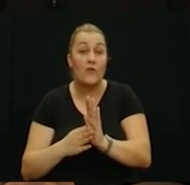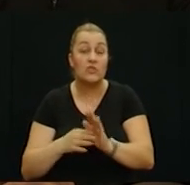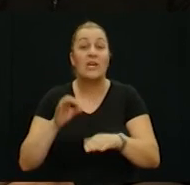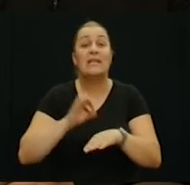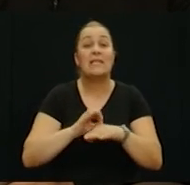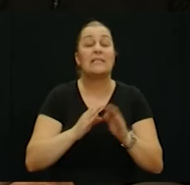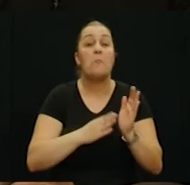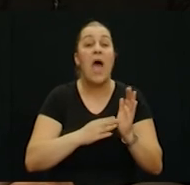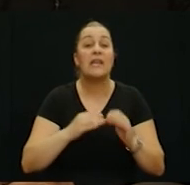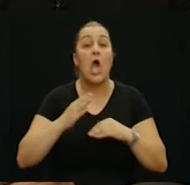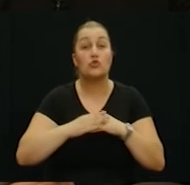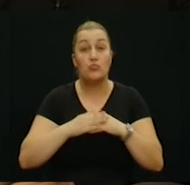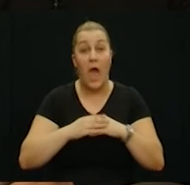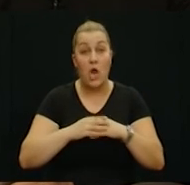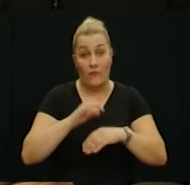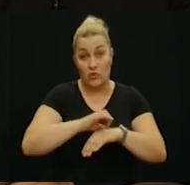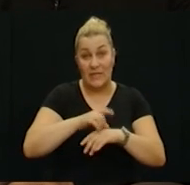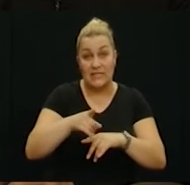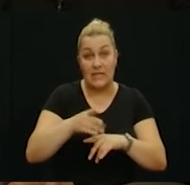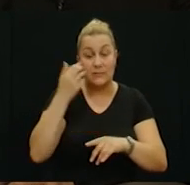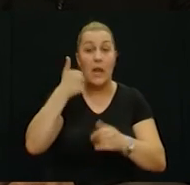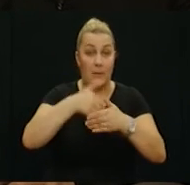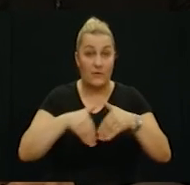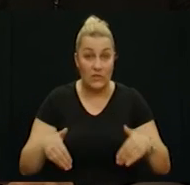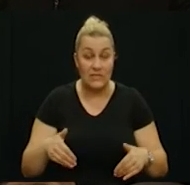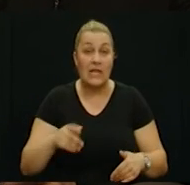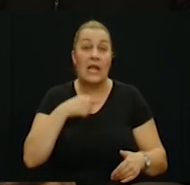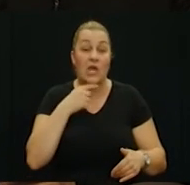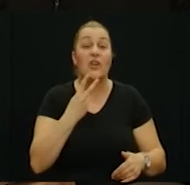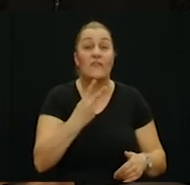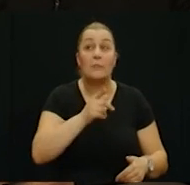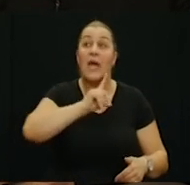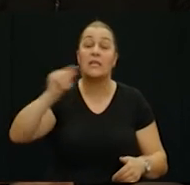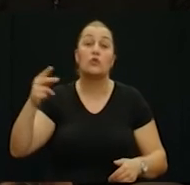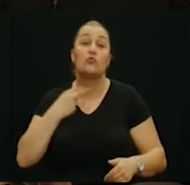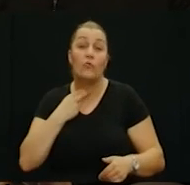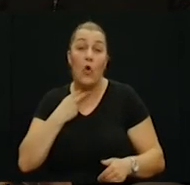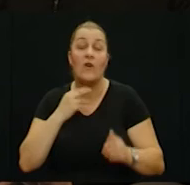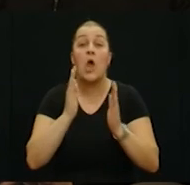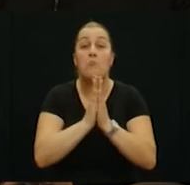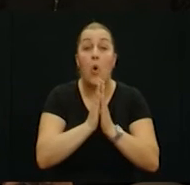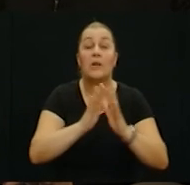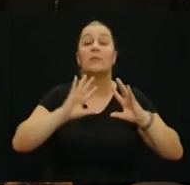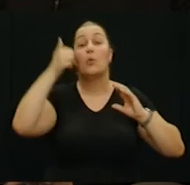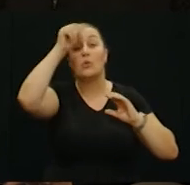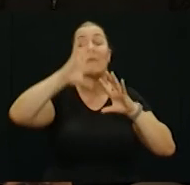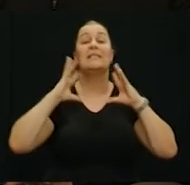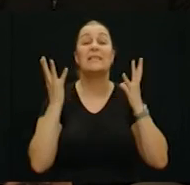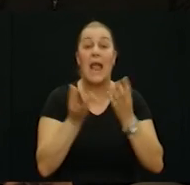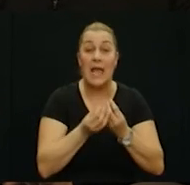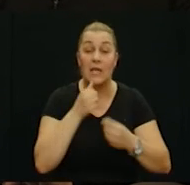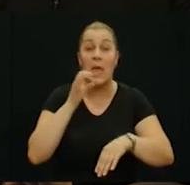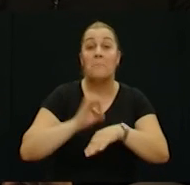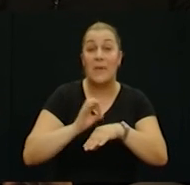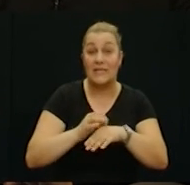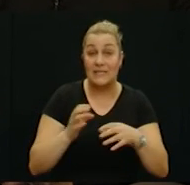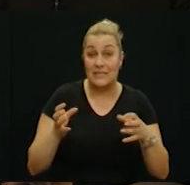naše sestre Marije Županović koja je cijeli rad bila na prvoj crti kaže Vrba ideš u Vukovar molim te u ime cijele ekipe